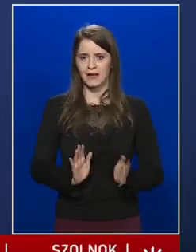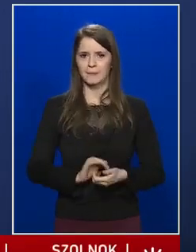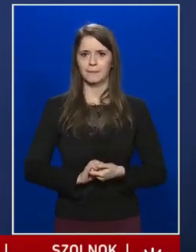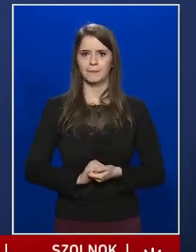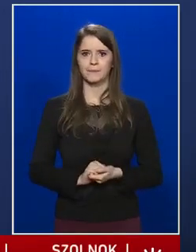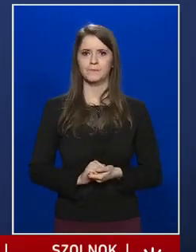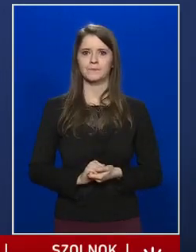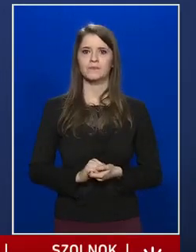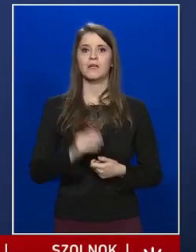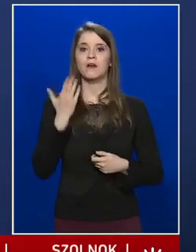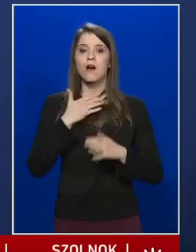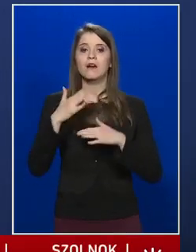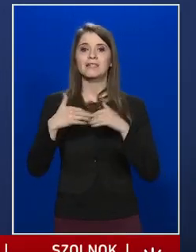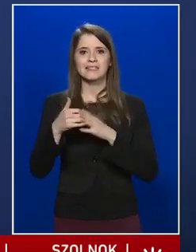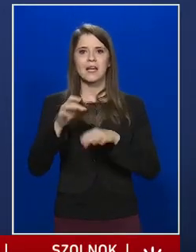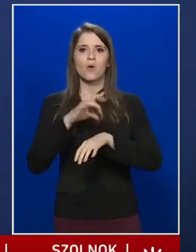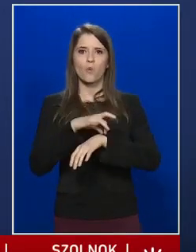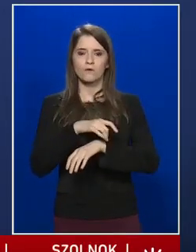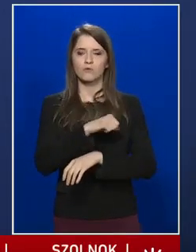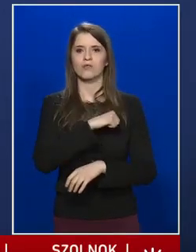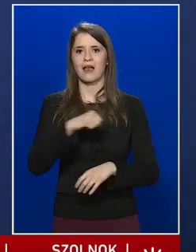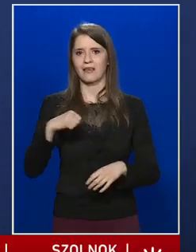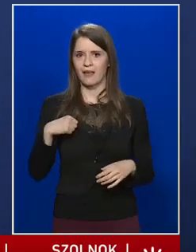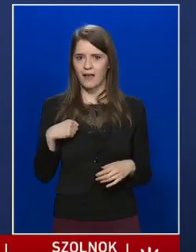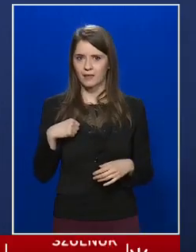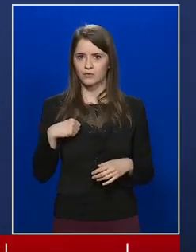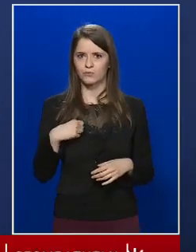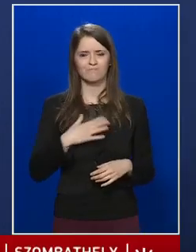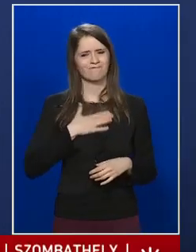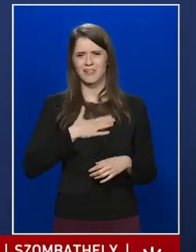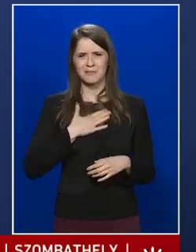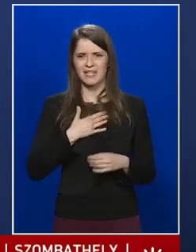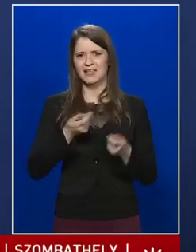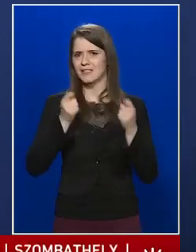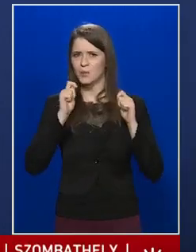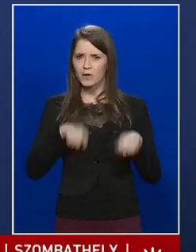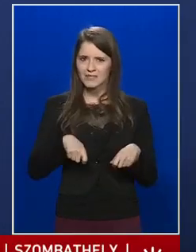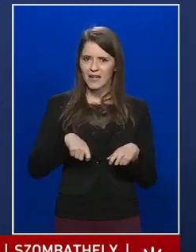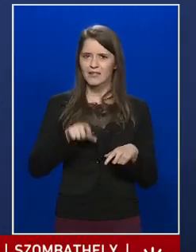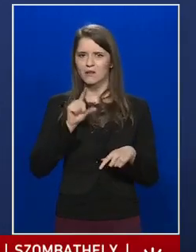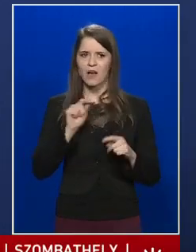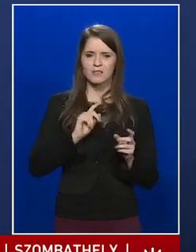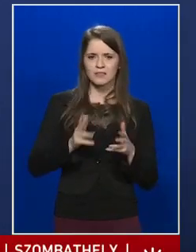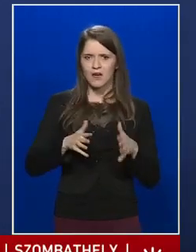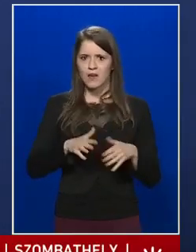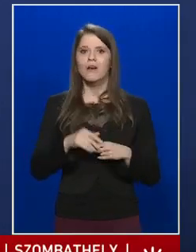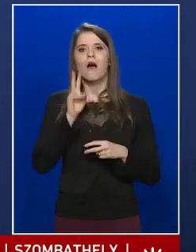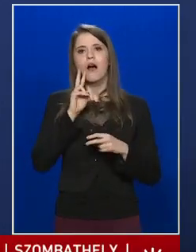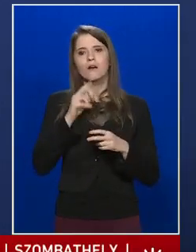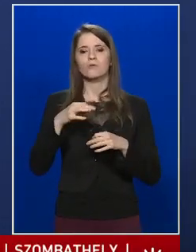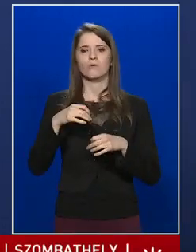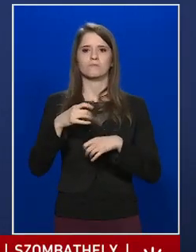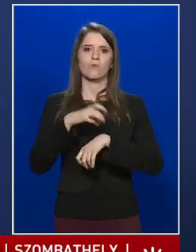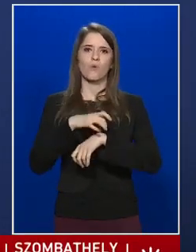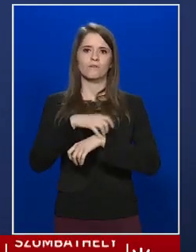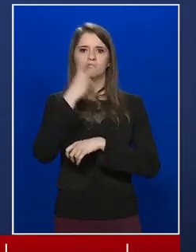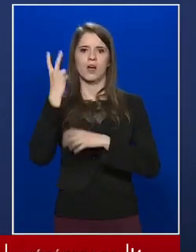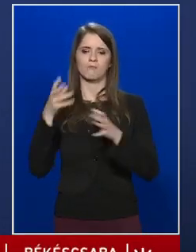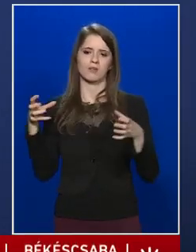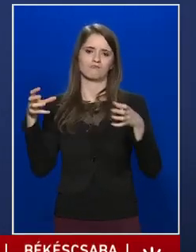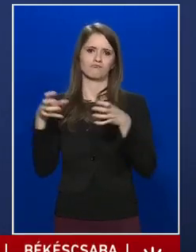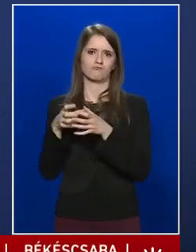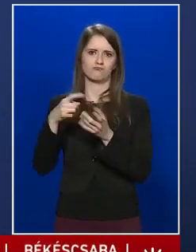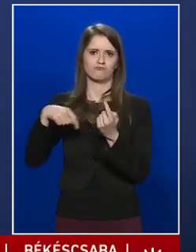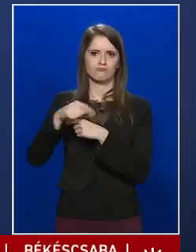a kezelőorvos egyedül nem szeretne dönteni, akkor egy orvosszakmai grémium dönt